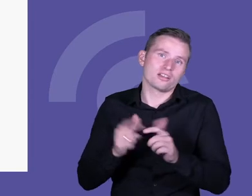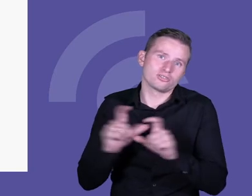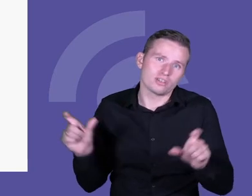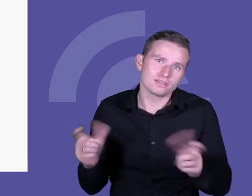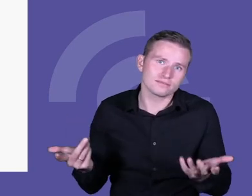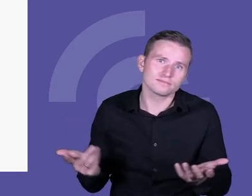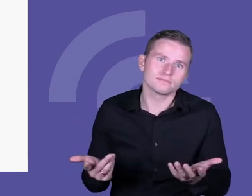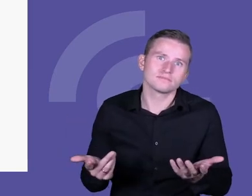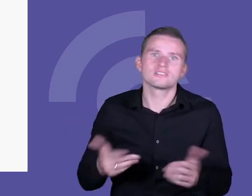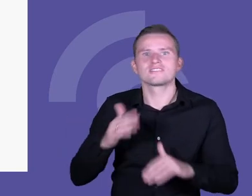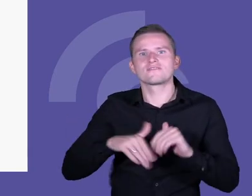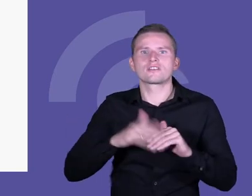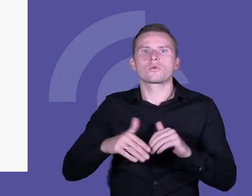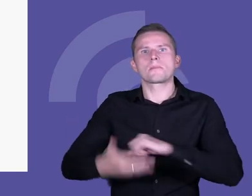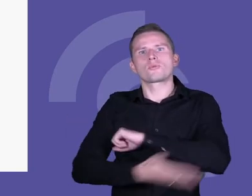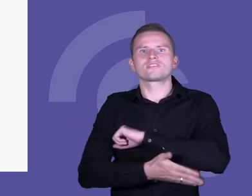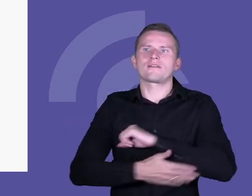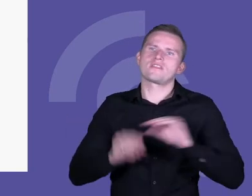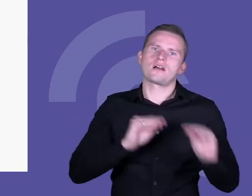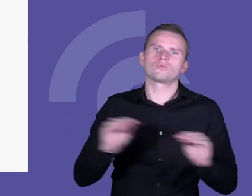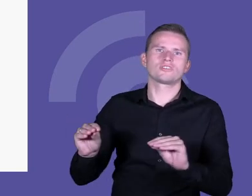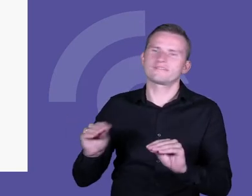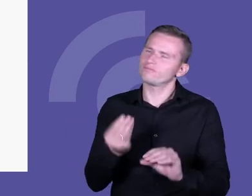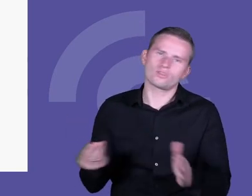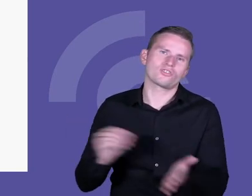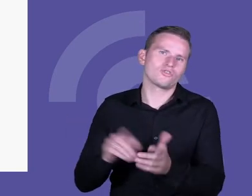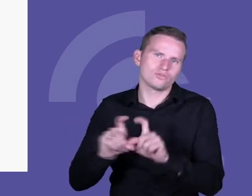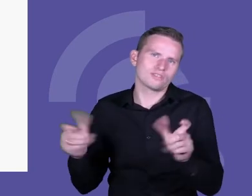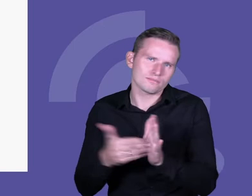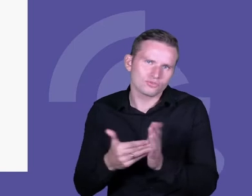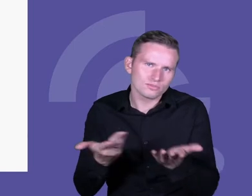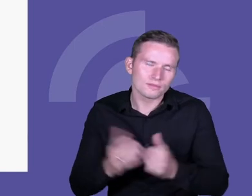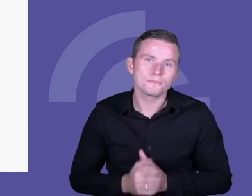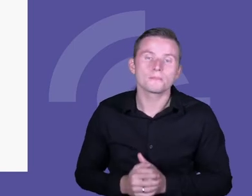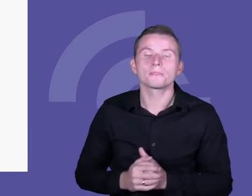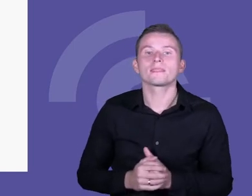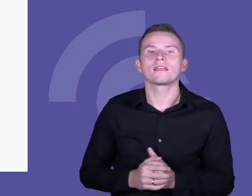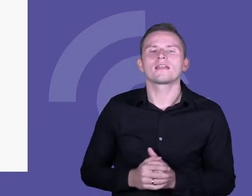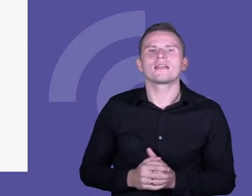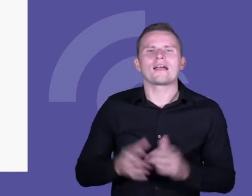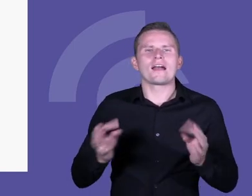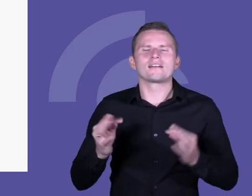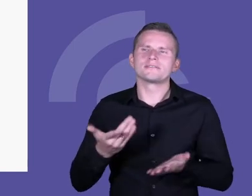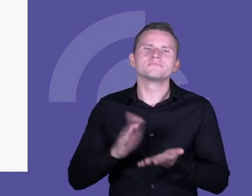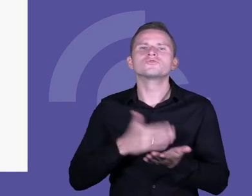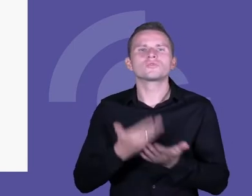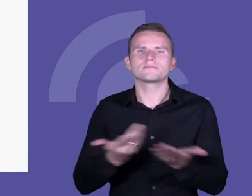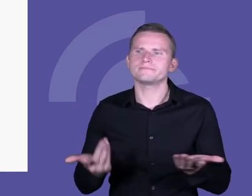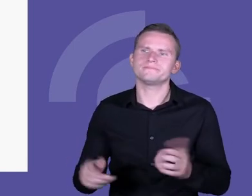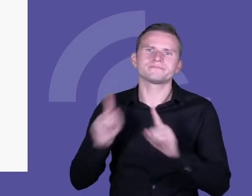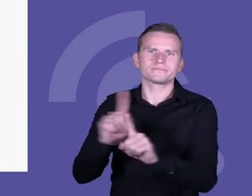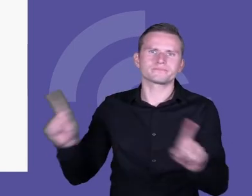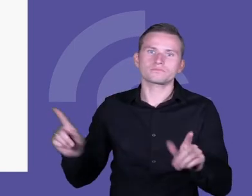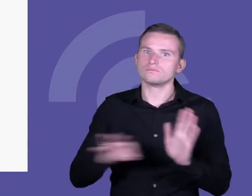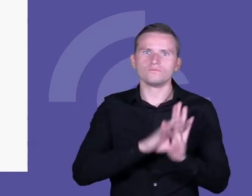niż tradycyjne nauczanie podawcze. I tak, może taki przykład teraz mi się wymyśla, kiedy nauczyciel dotychczas,